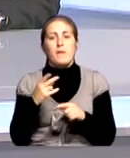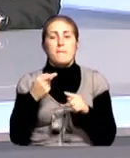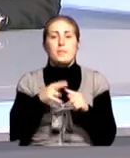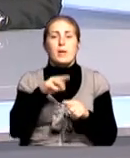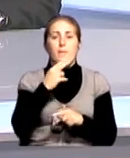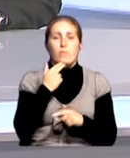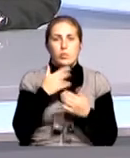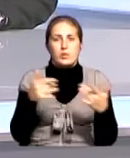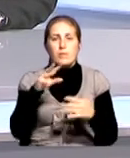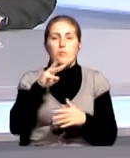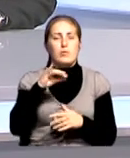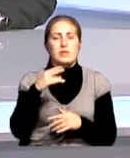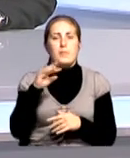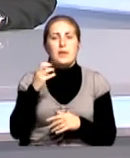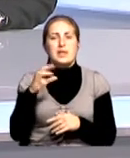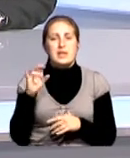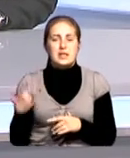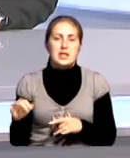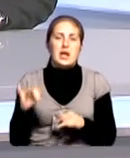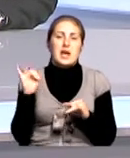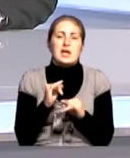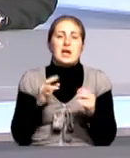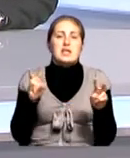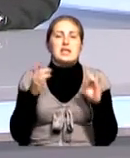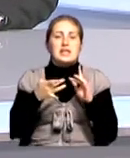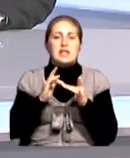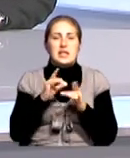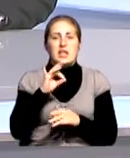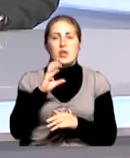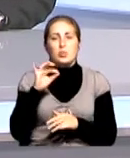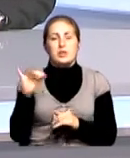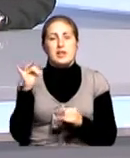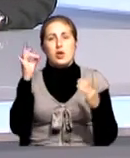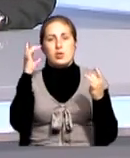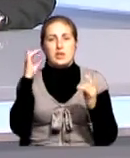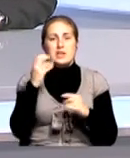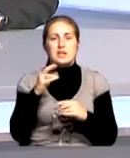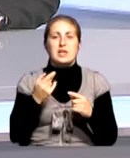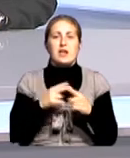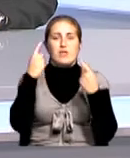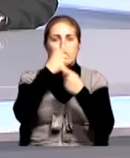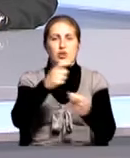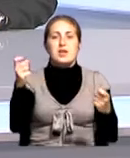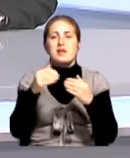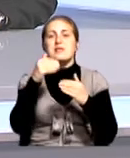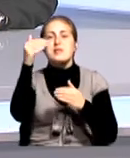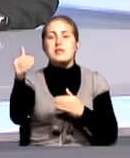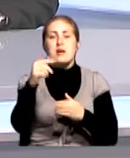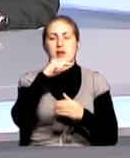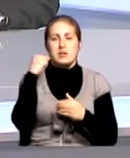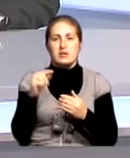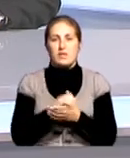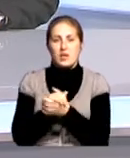включающий в себя интернет-ресурс и радиостанцию, предназначенную для вещания за пределами Российской Федерации.